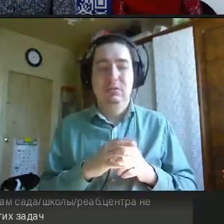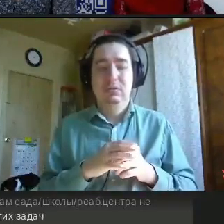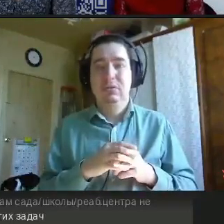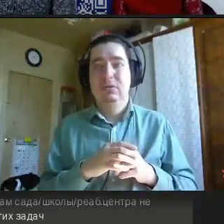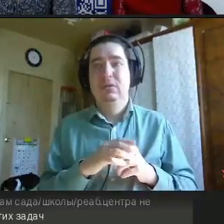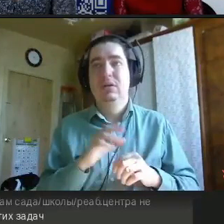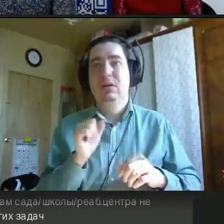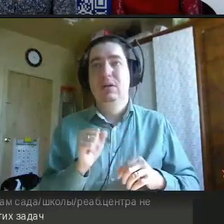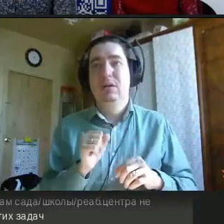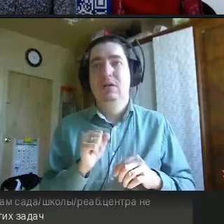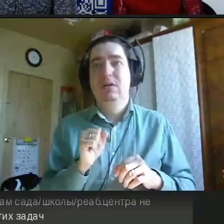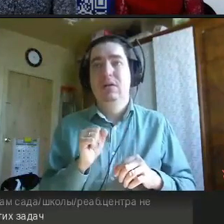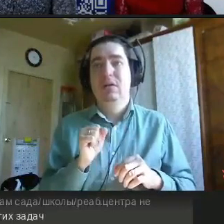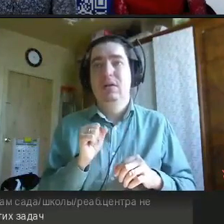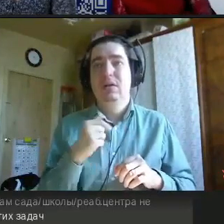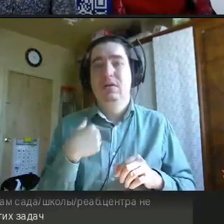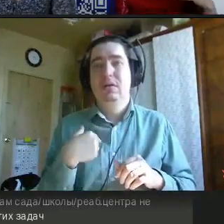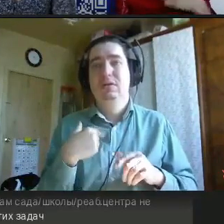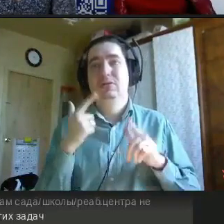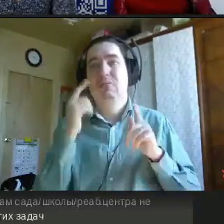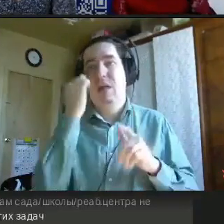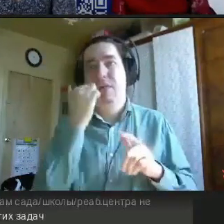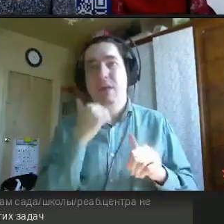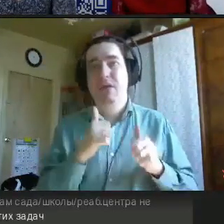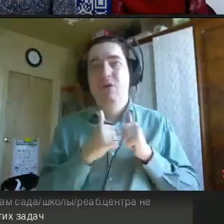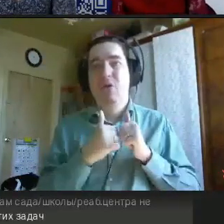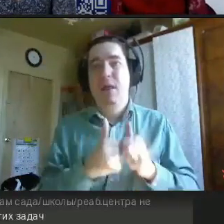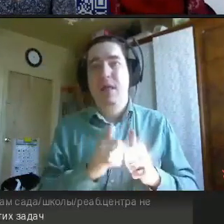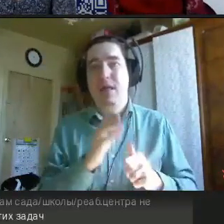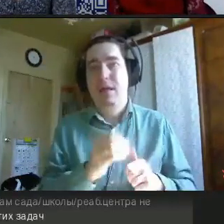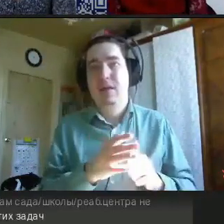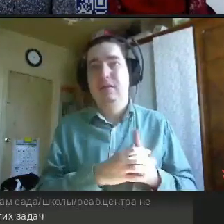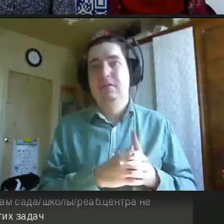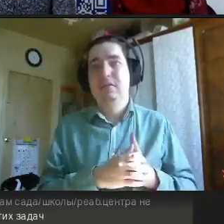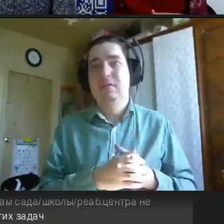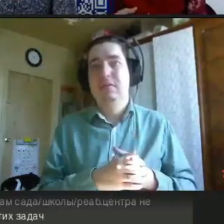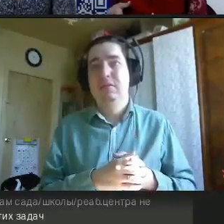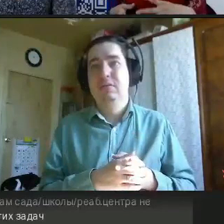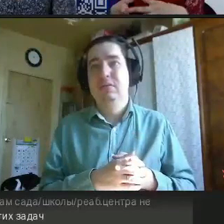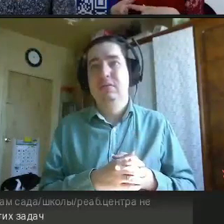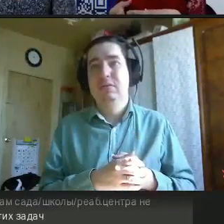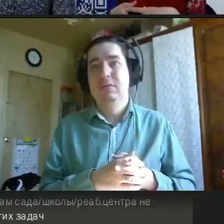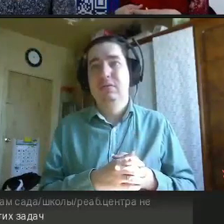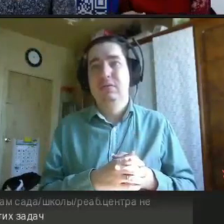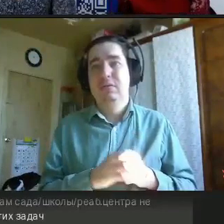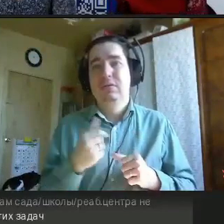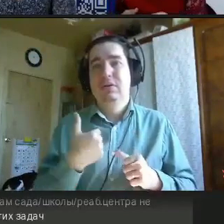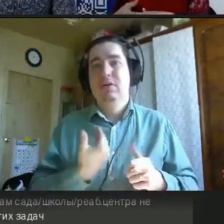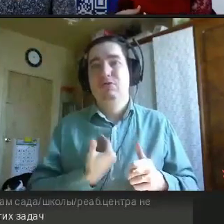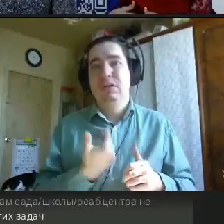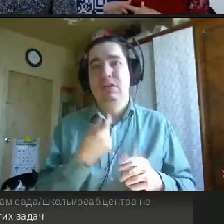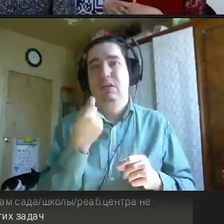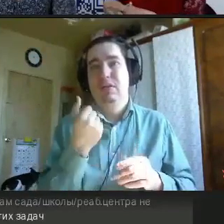глаза заградились. Я сама начала немножечко двигать этот